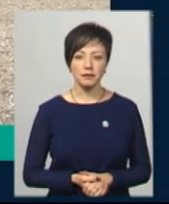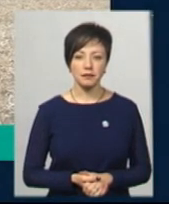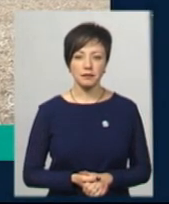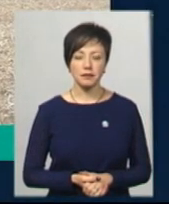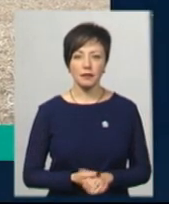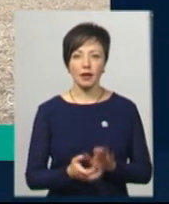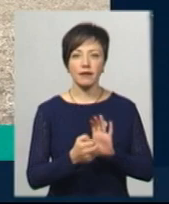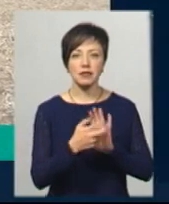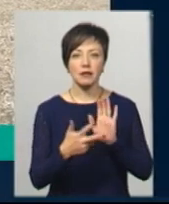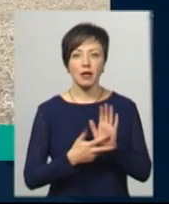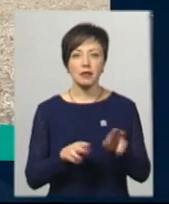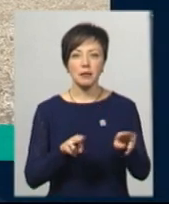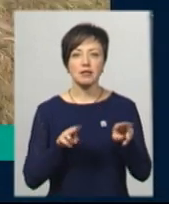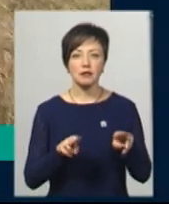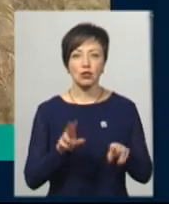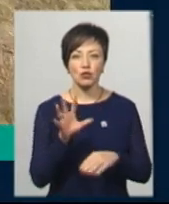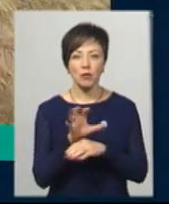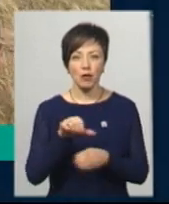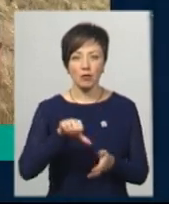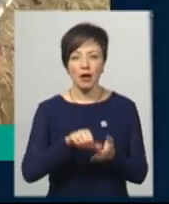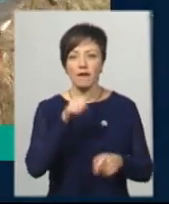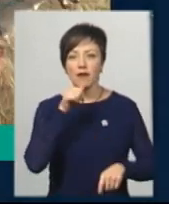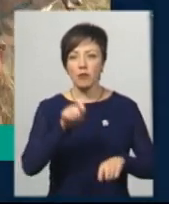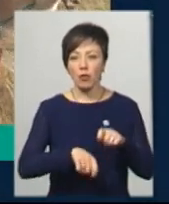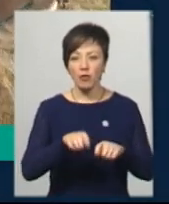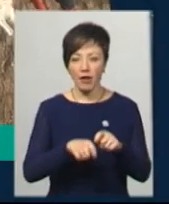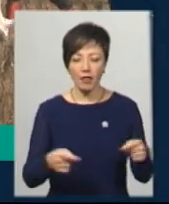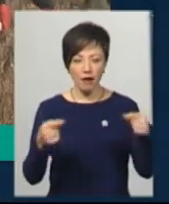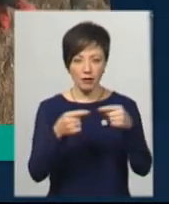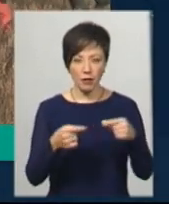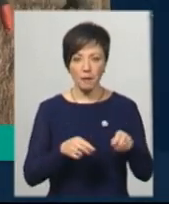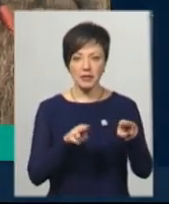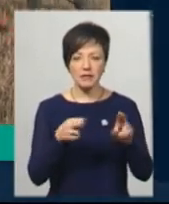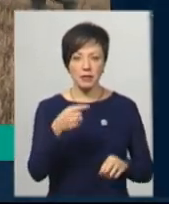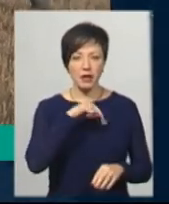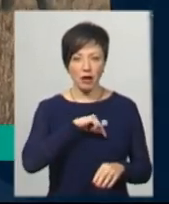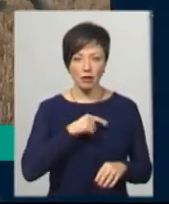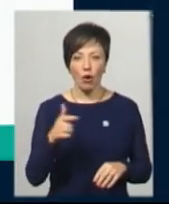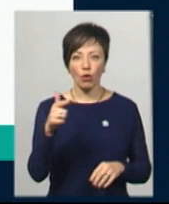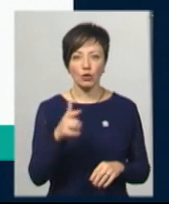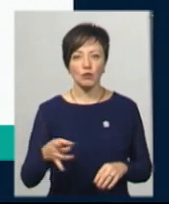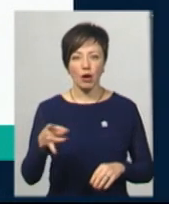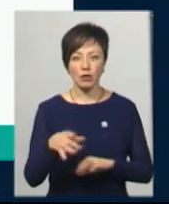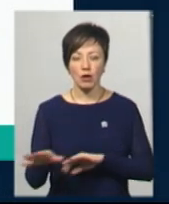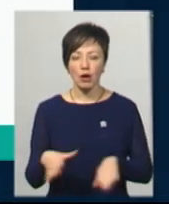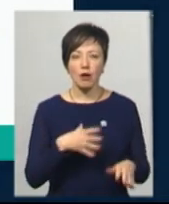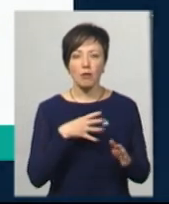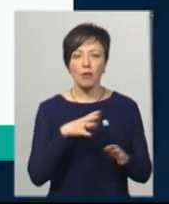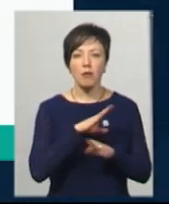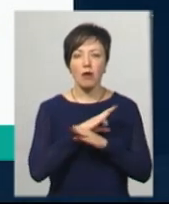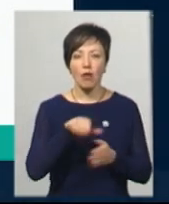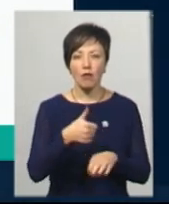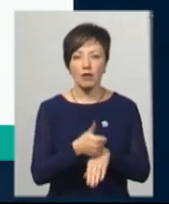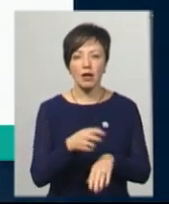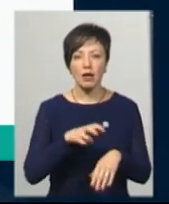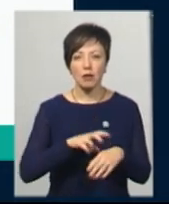18 мисливських собак беруть участь у випробуваннях на відповідність з мисливським якостям у Городоцькому районі. Помер головний лікар Хмельницької